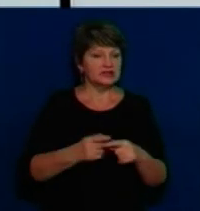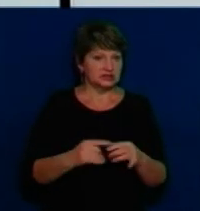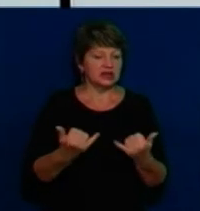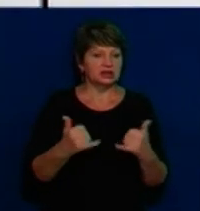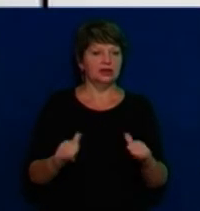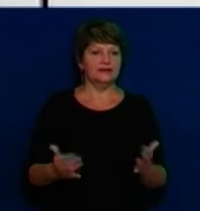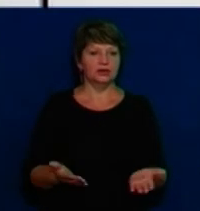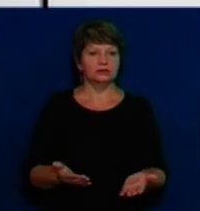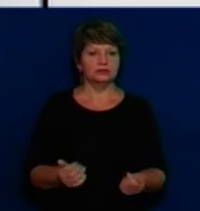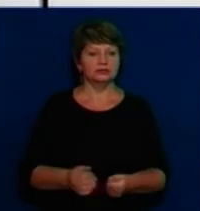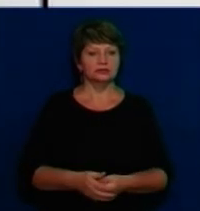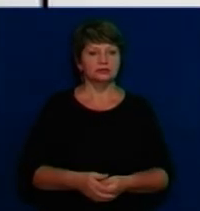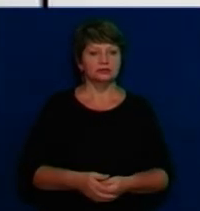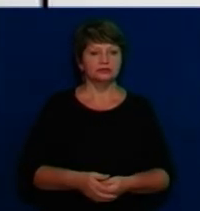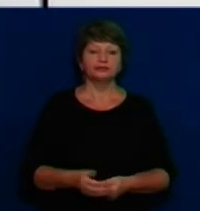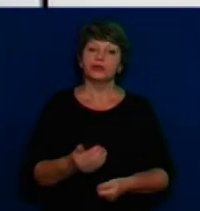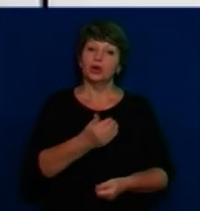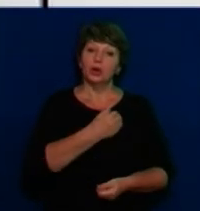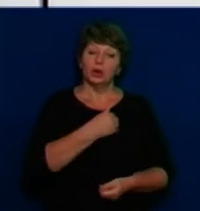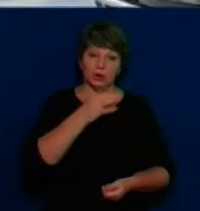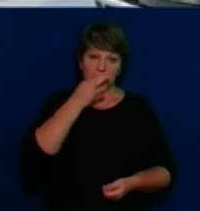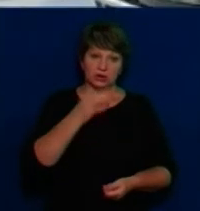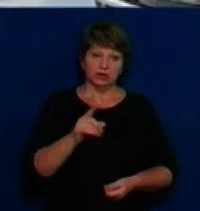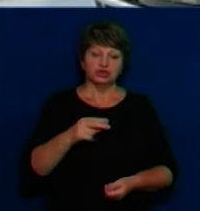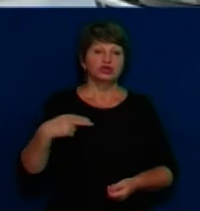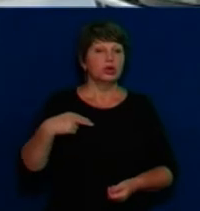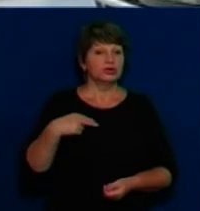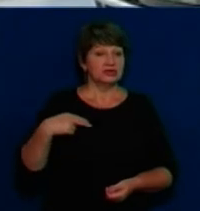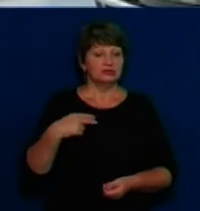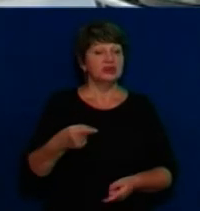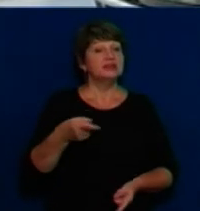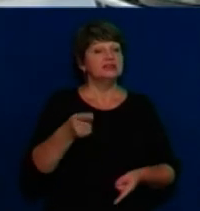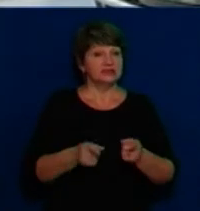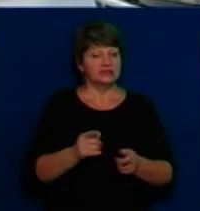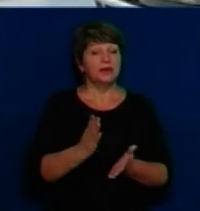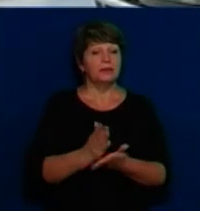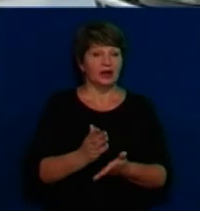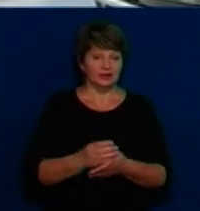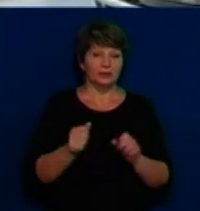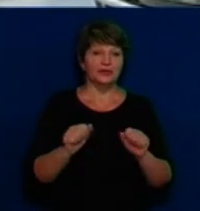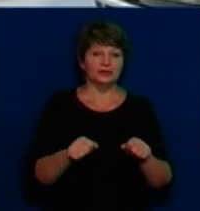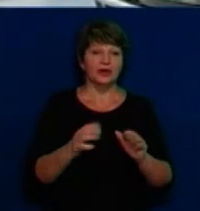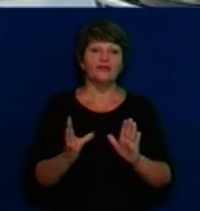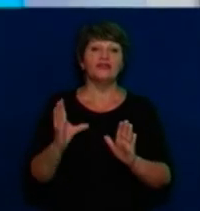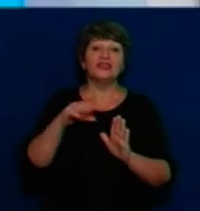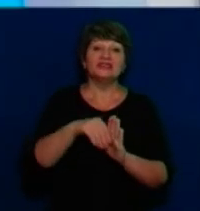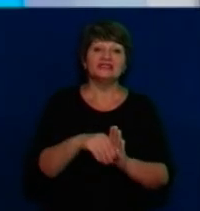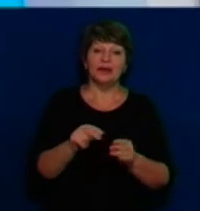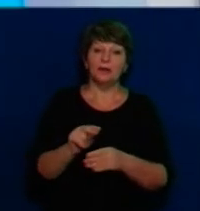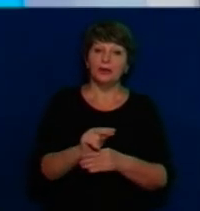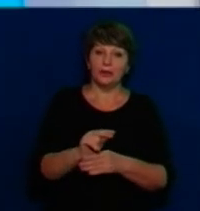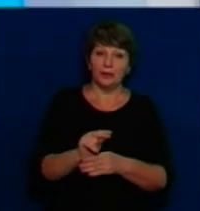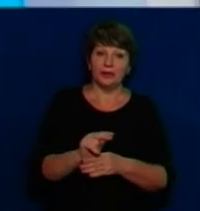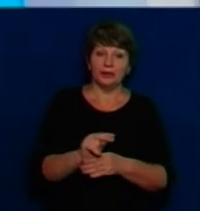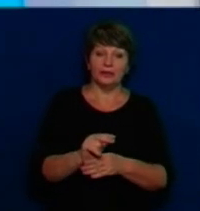прокоментувати з цього приводу? Хоча сказати про те, що депутати дійсно мали змогу внести правки протягом